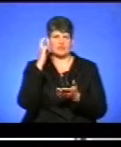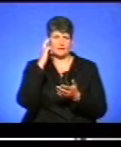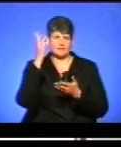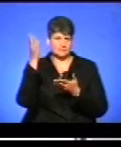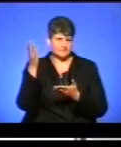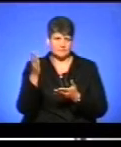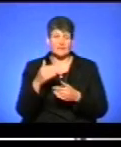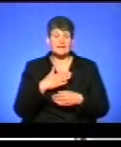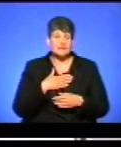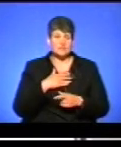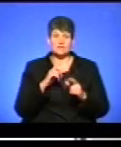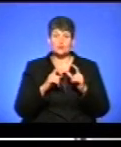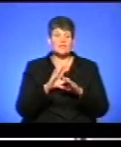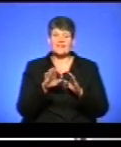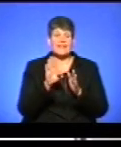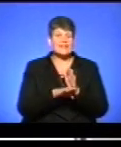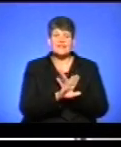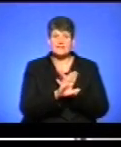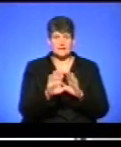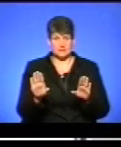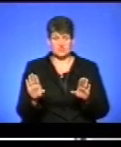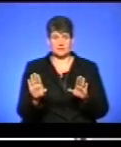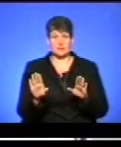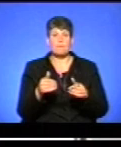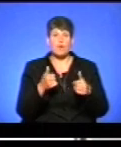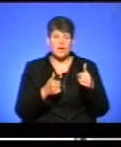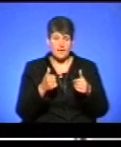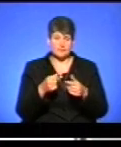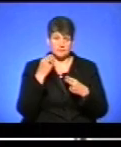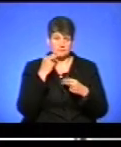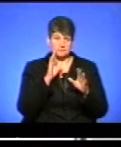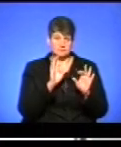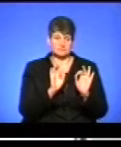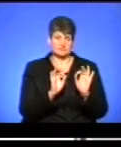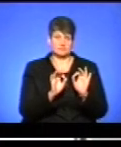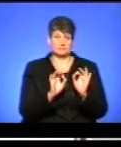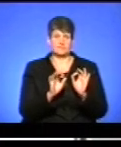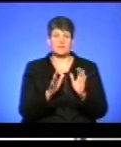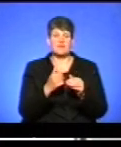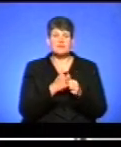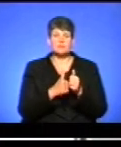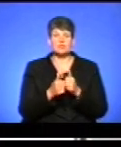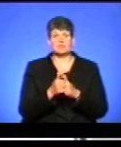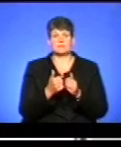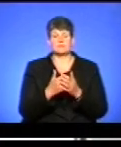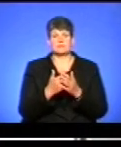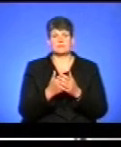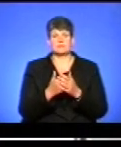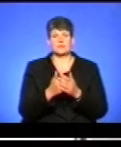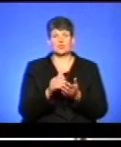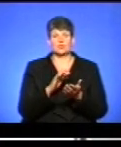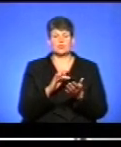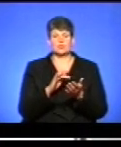вуз нічим не гірший, не поступається, і по рейтингах ми зараз випереджаємо, і навіть